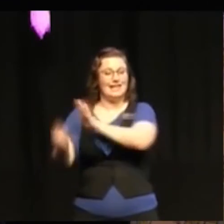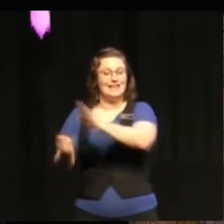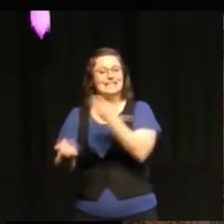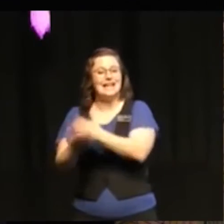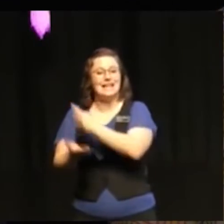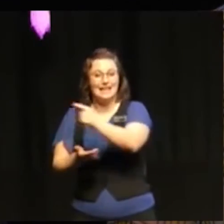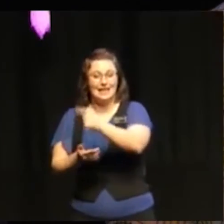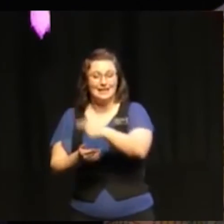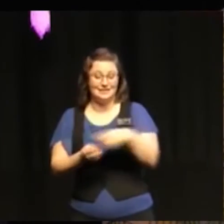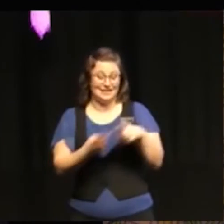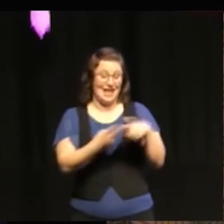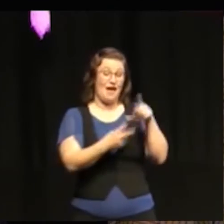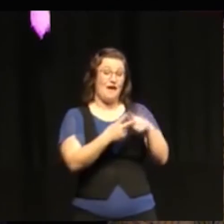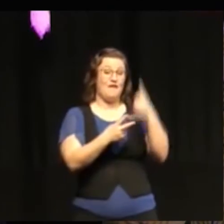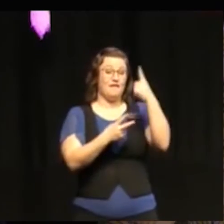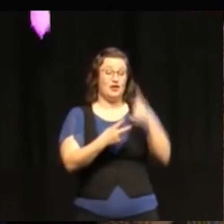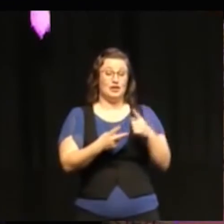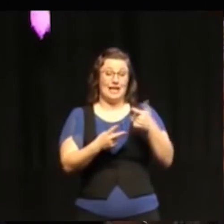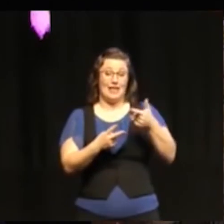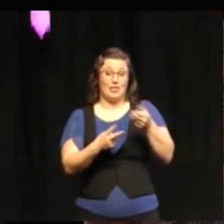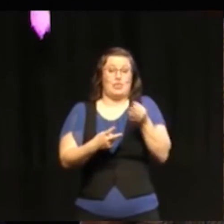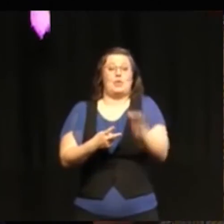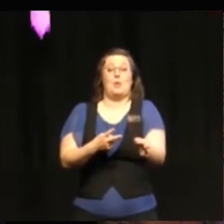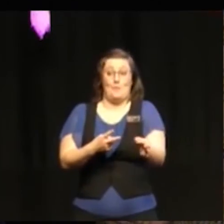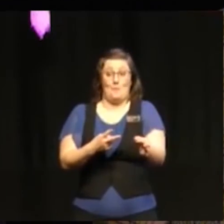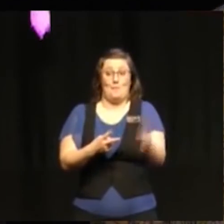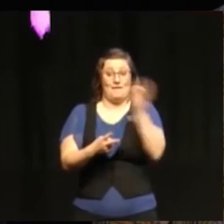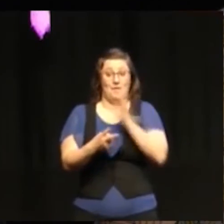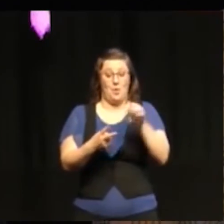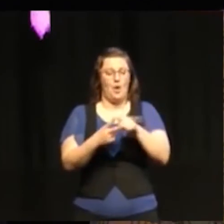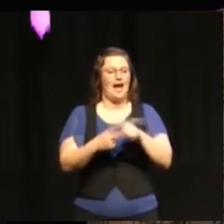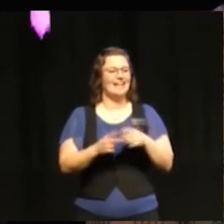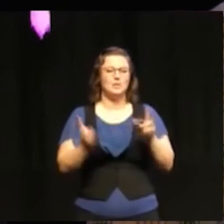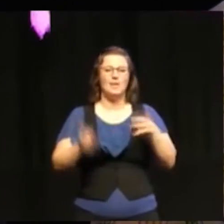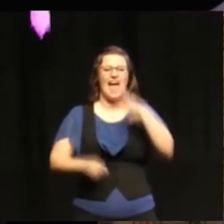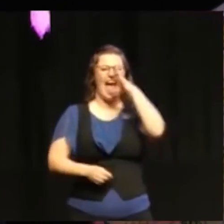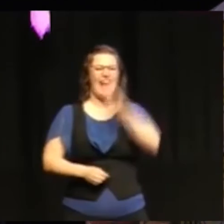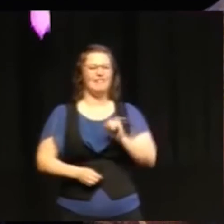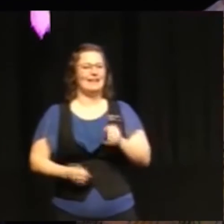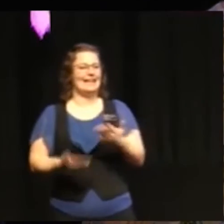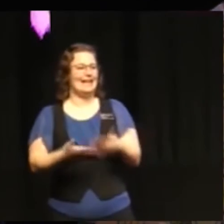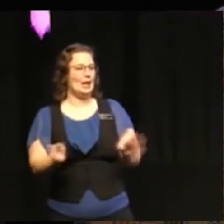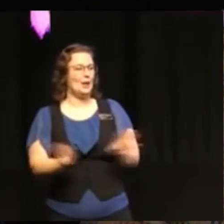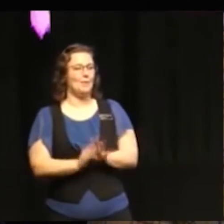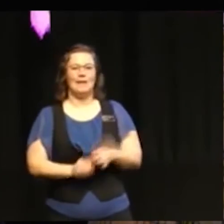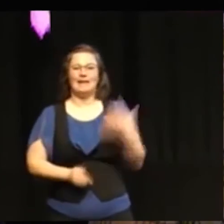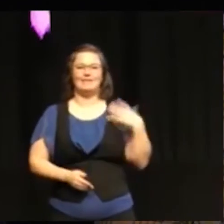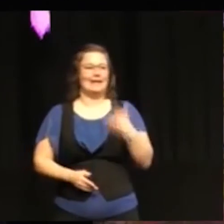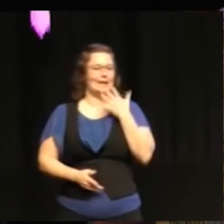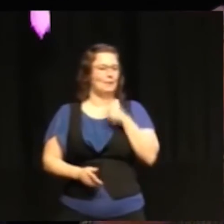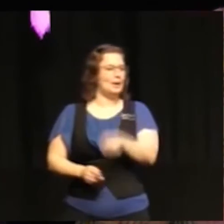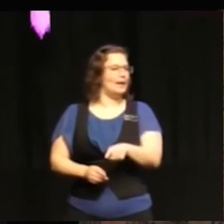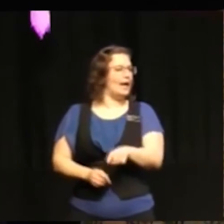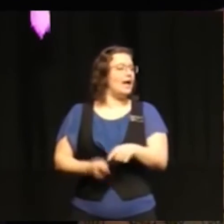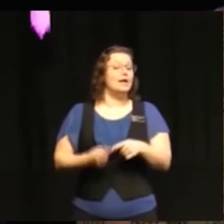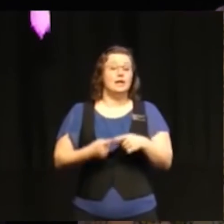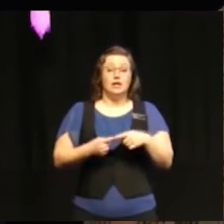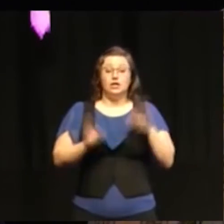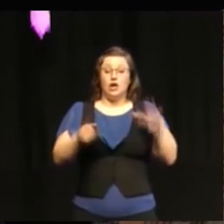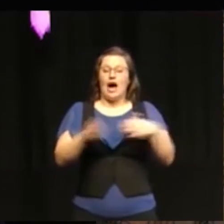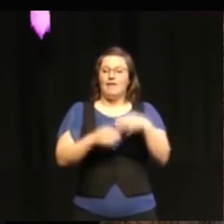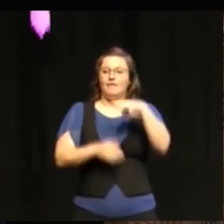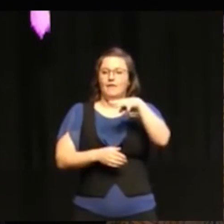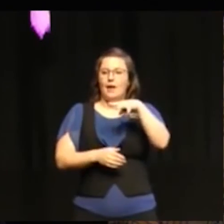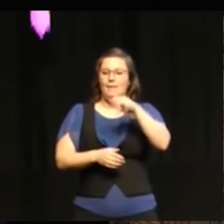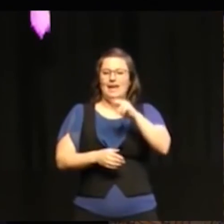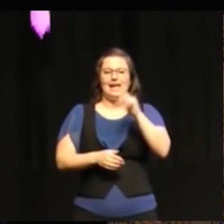Trump question kind of addressing the elephant in the room I was in Marrakesh the week before at the